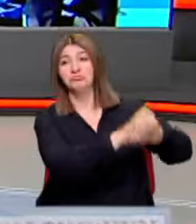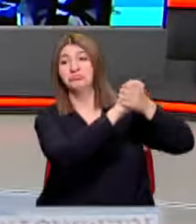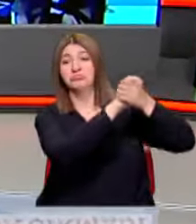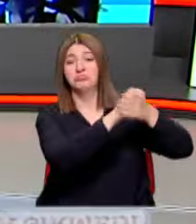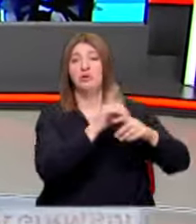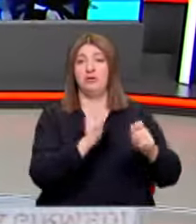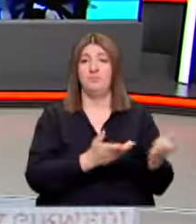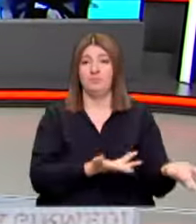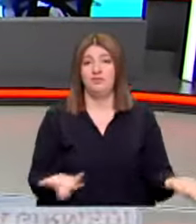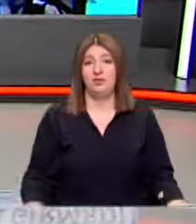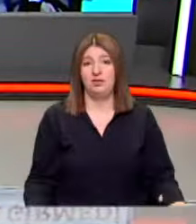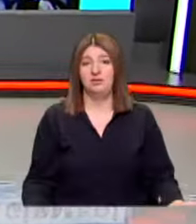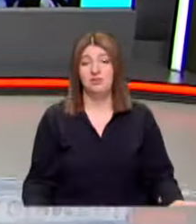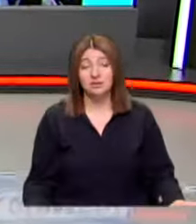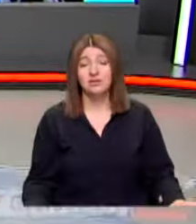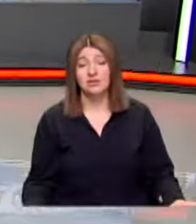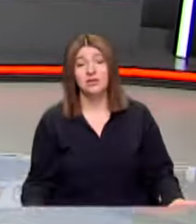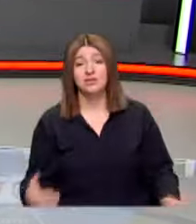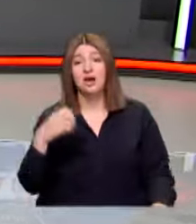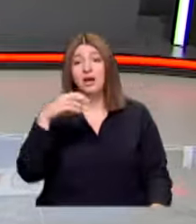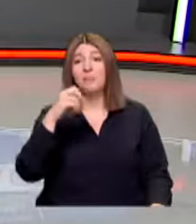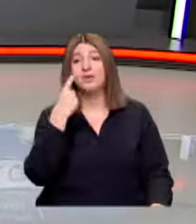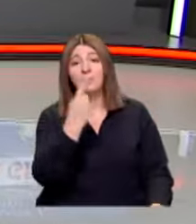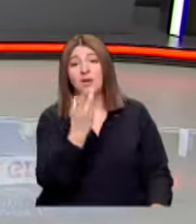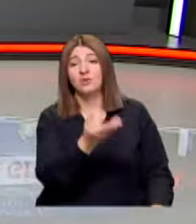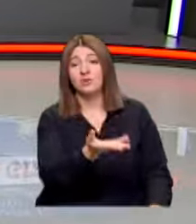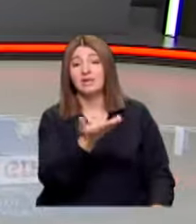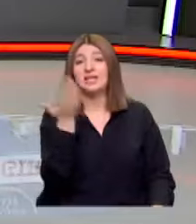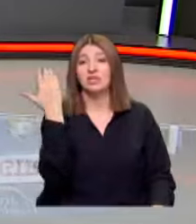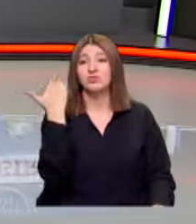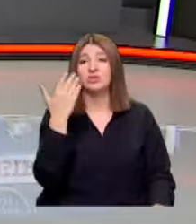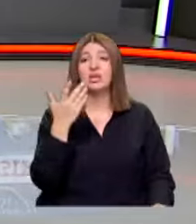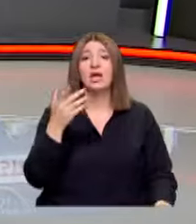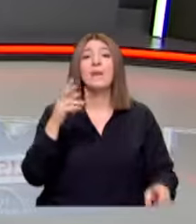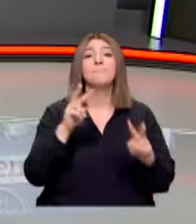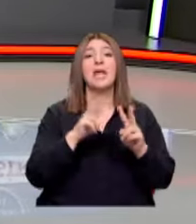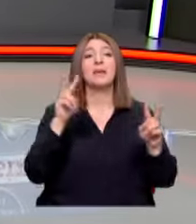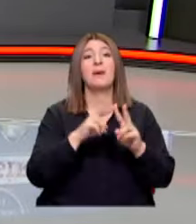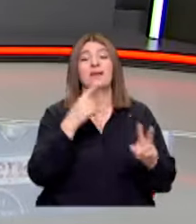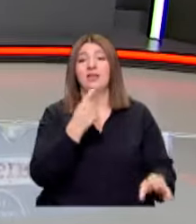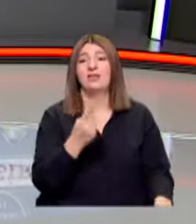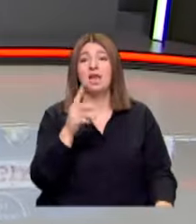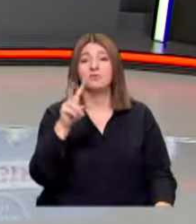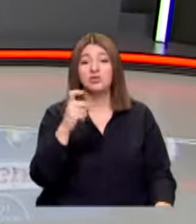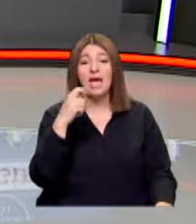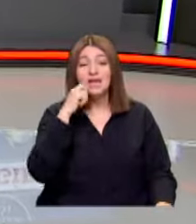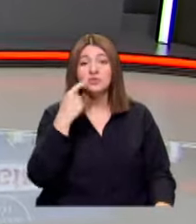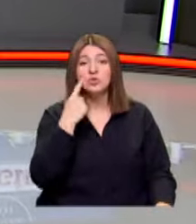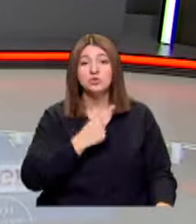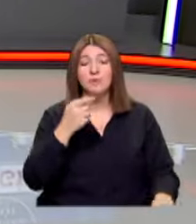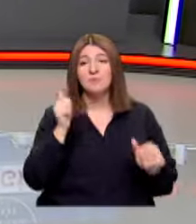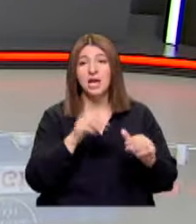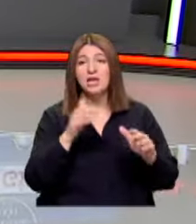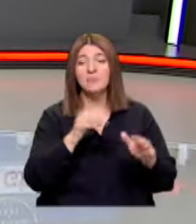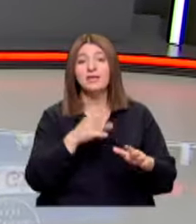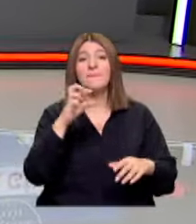havaya da kaldırdılar İşte AK Parti'ye bakacak olursanız geçmişte Megri Megri dediler 29 Ekim Cumhuriyet Bayramı'nda